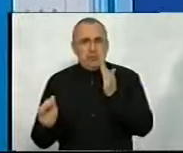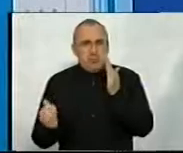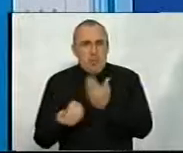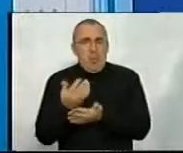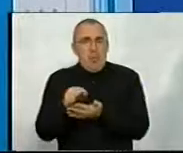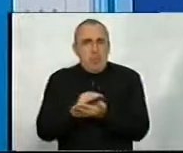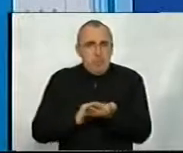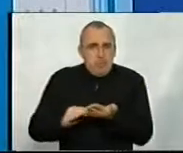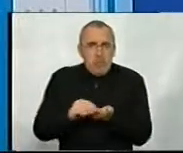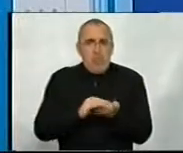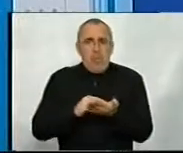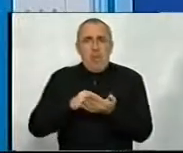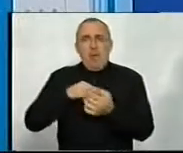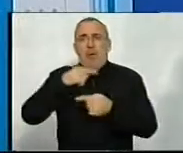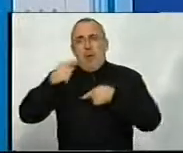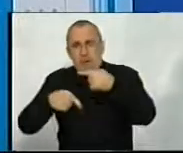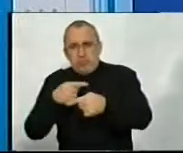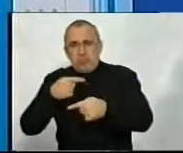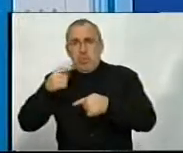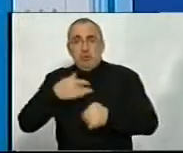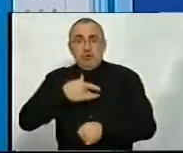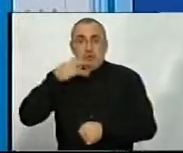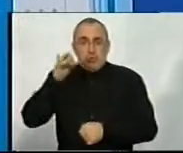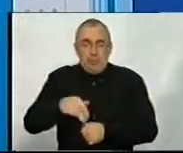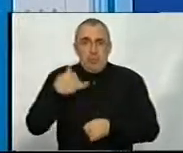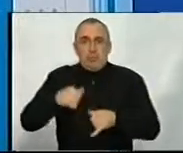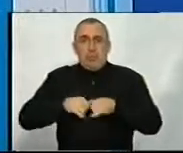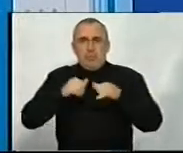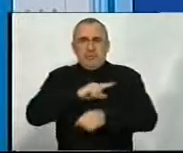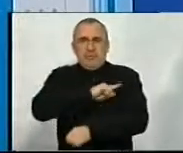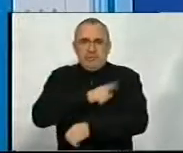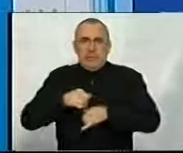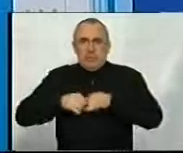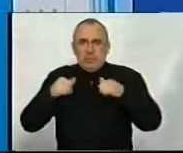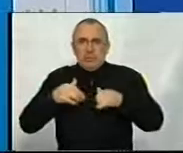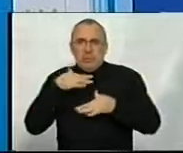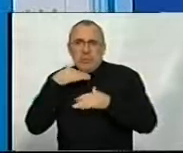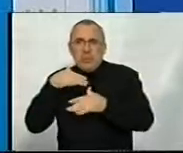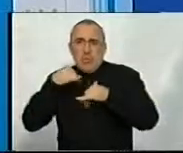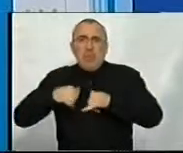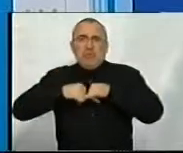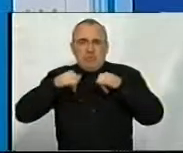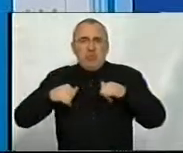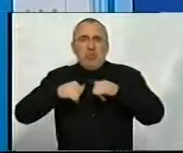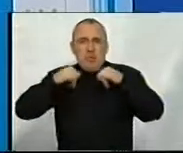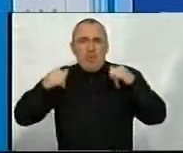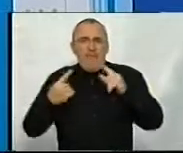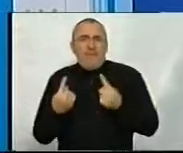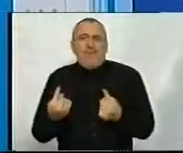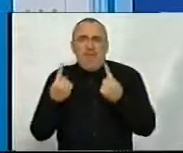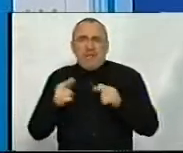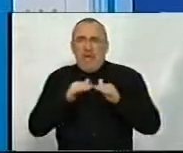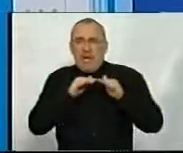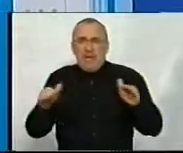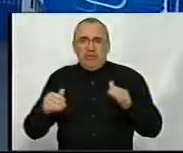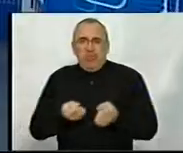повторюються з циклічністю і жорстокість вже набуває все сильніше і агресія все набуває більш високого рівня